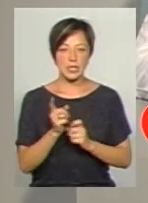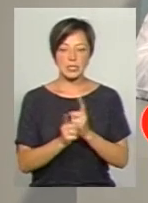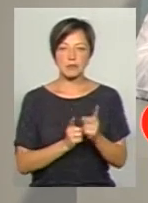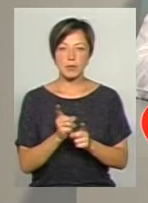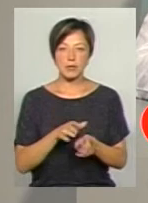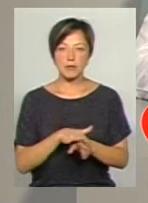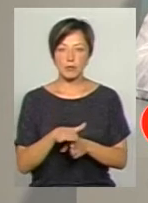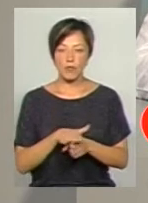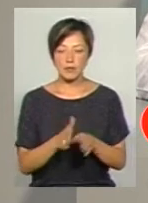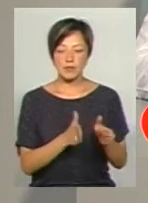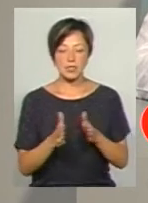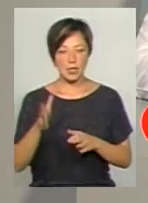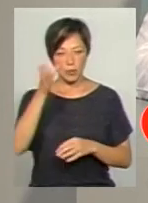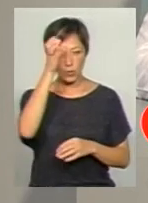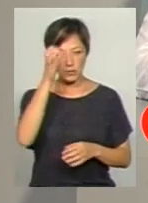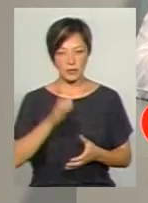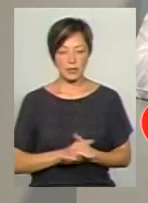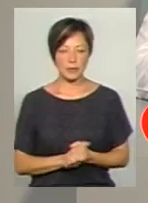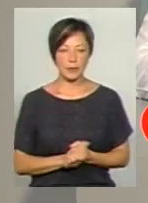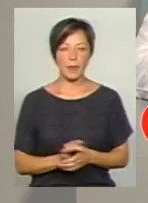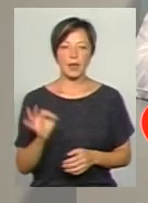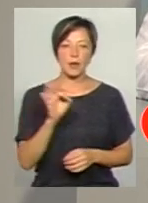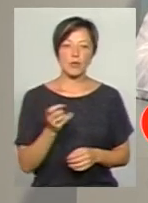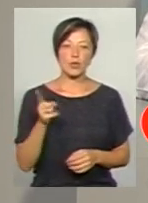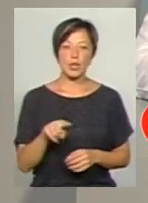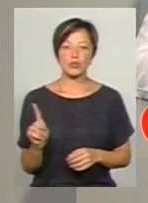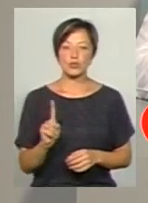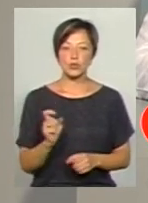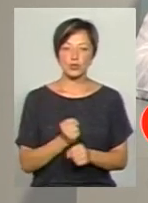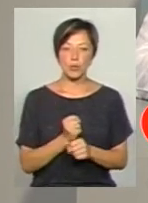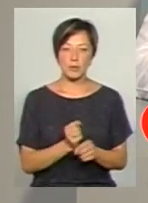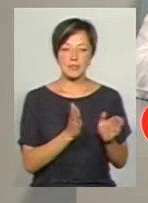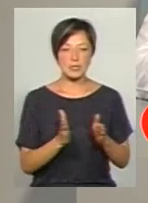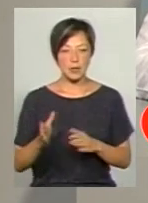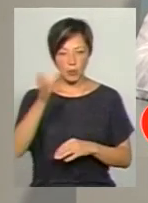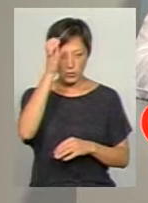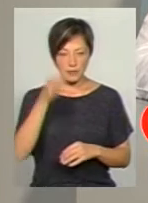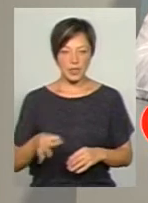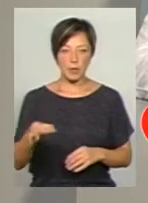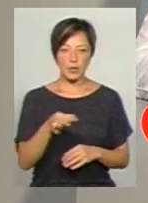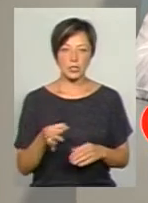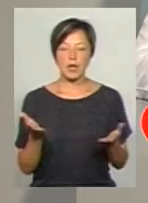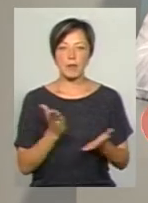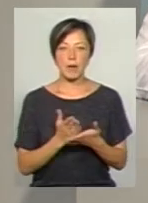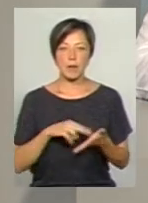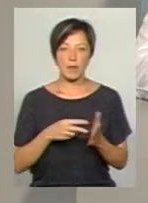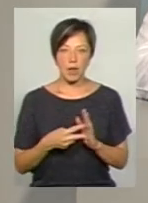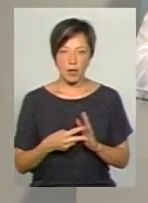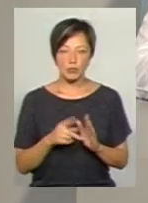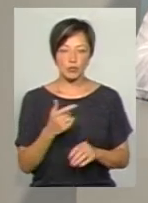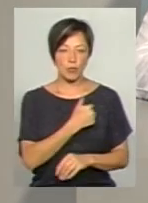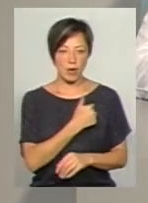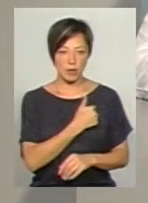зроблено в системі освіти Хмельниччини, які маємо плани і до чого